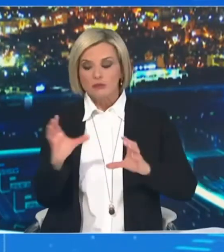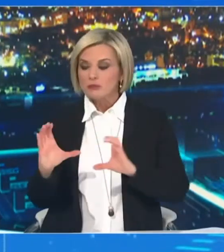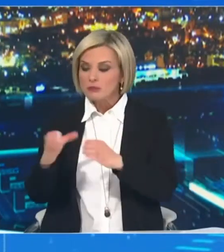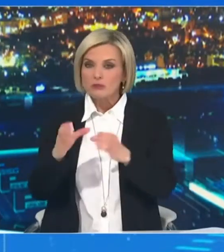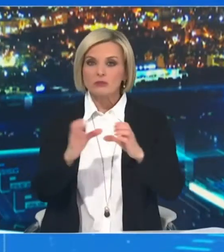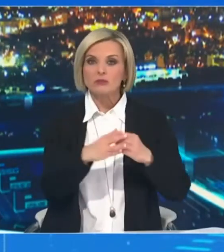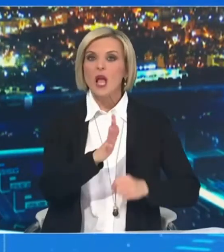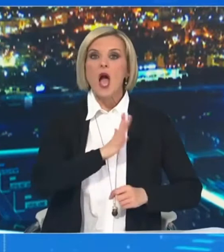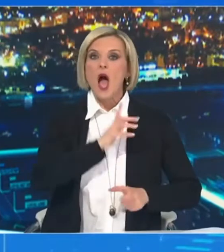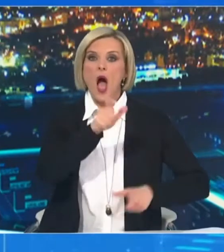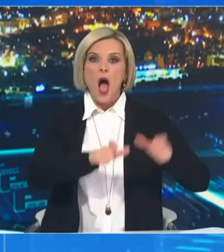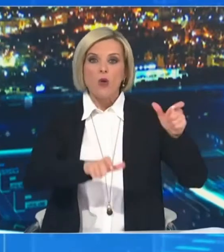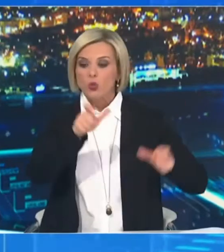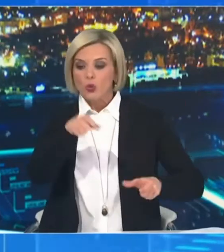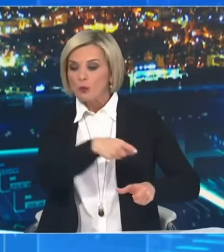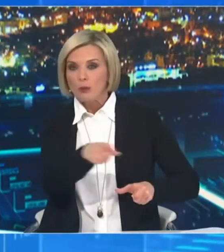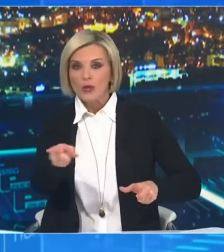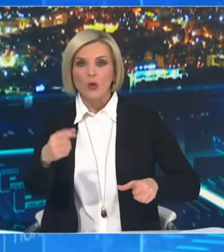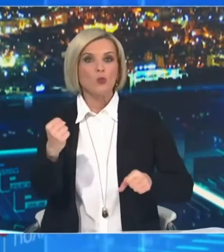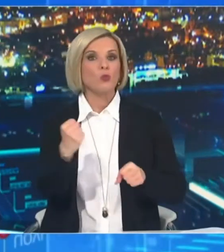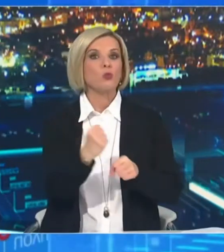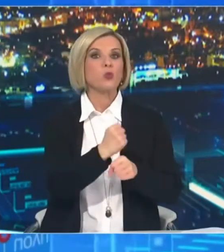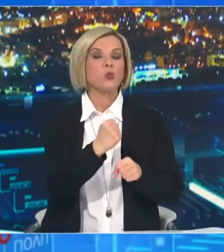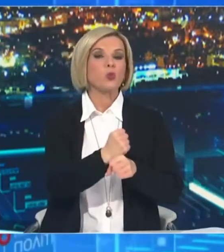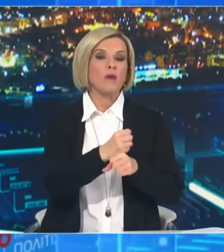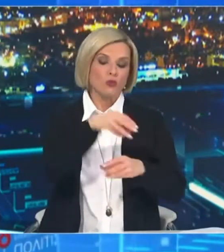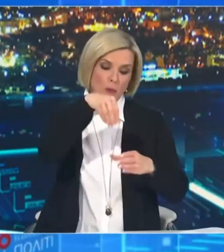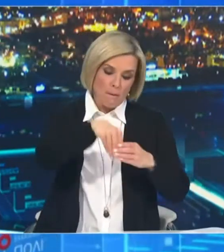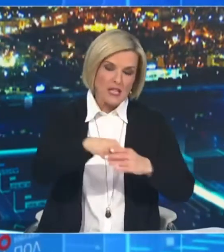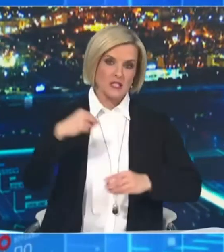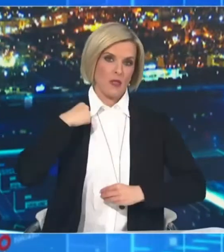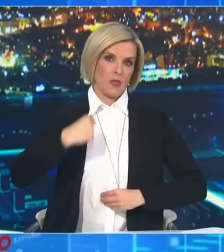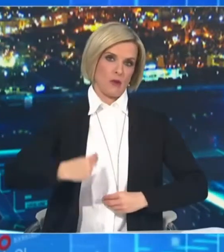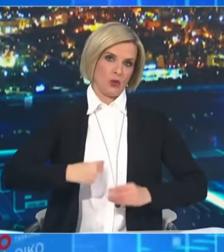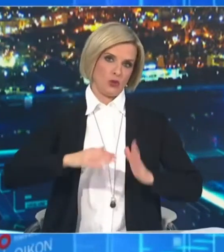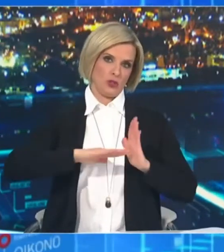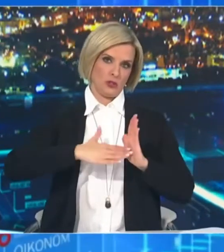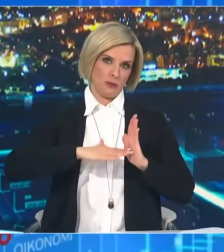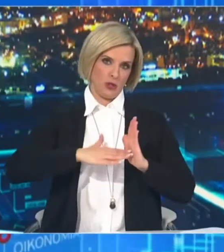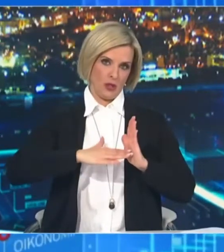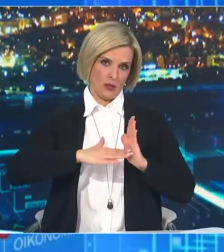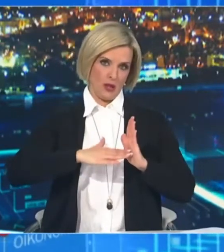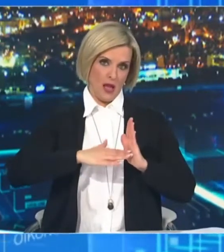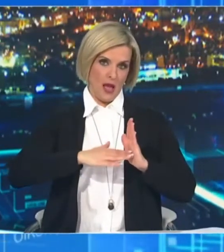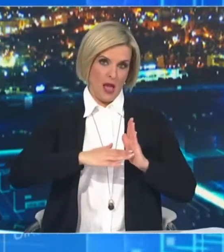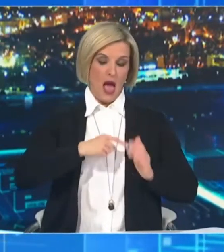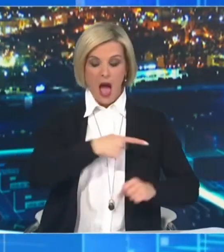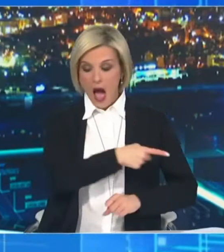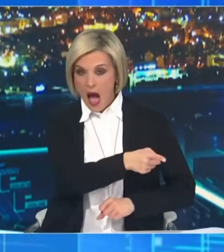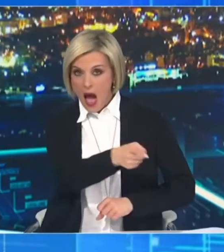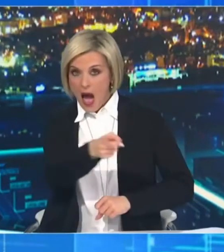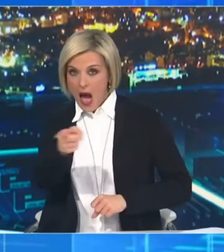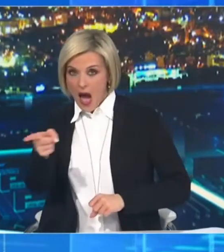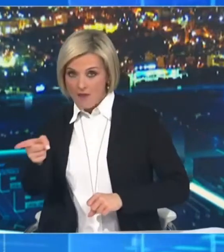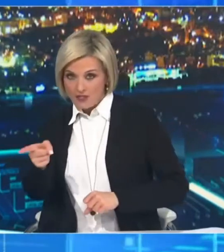διασφάλιση της λειτουργίας και της συνέχειας του κράτους. Αυτή η ομάδα ουσιαστικά